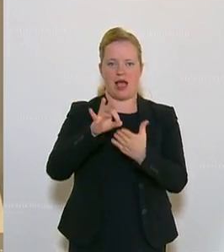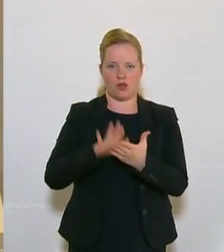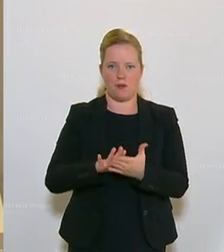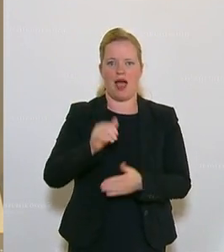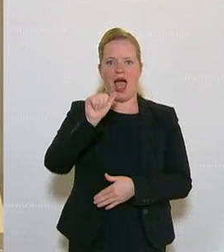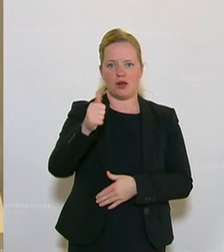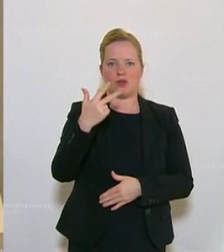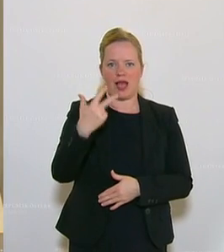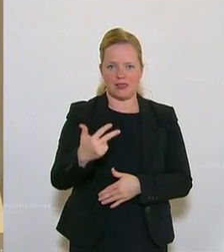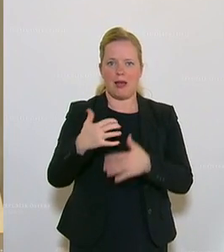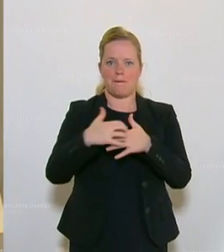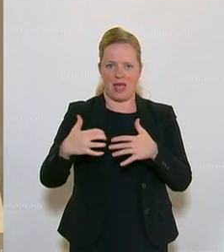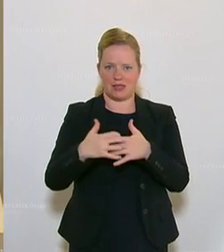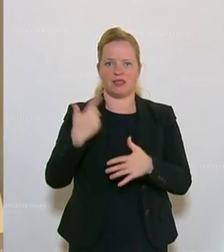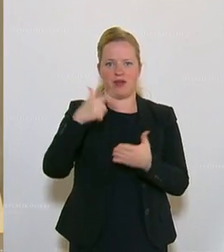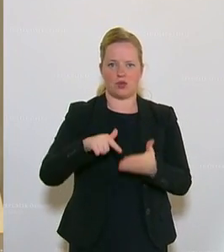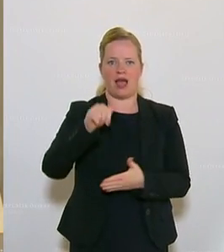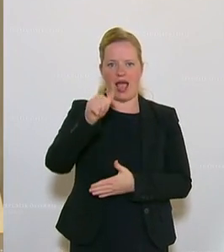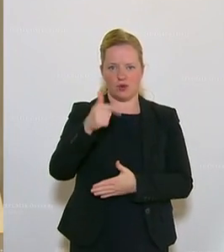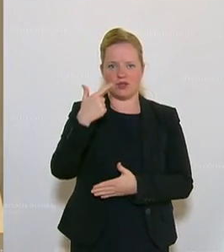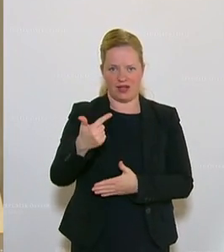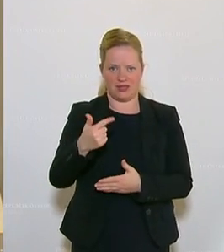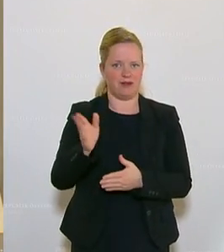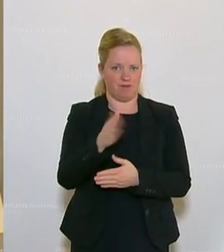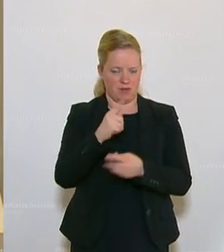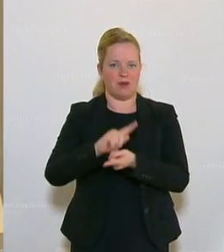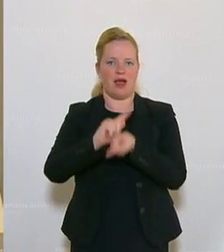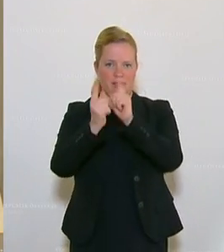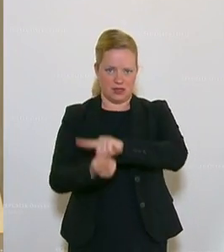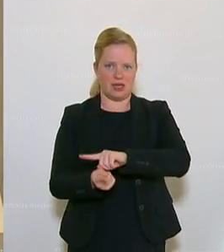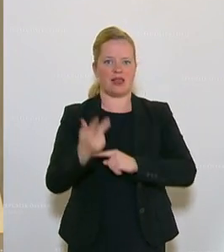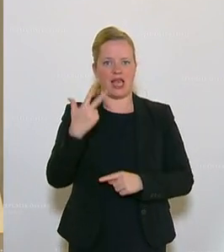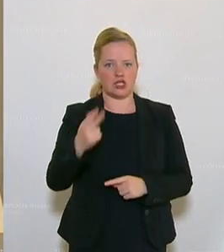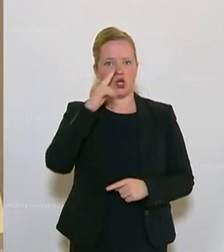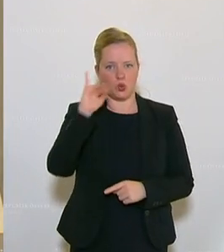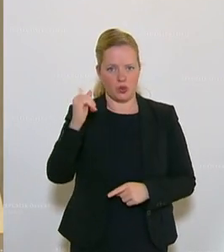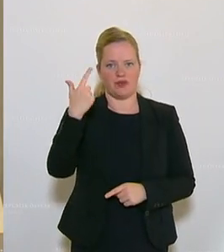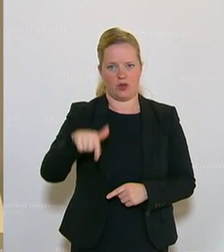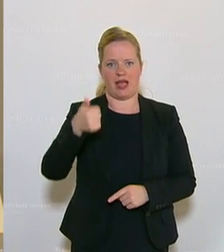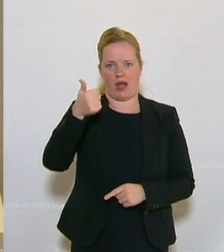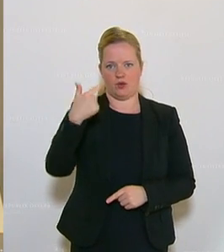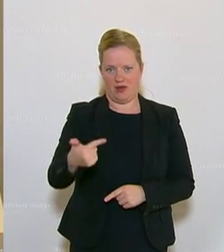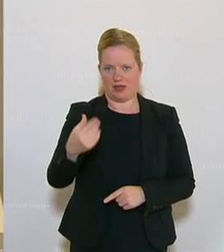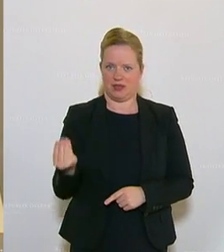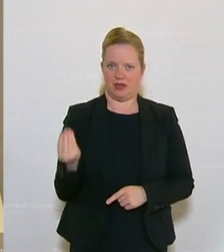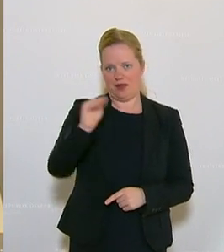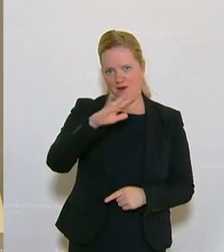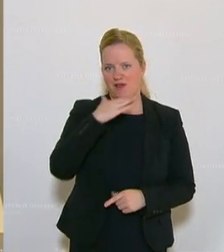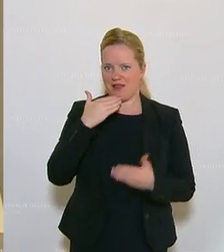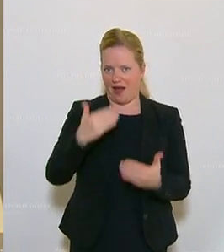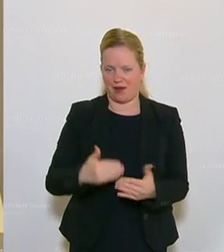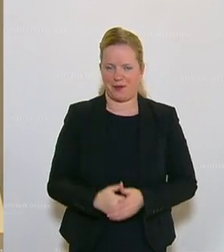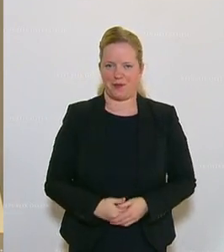31. März 2021, durch das Datum 30. Juni 2021 ersetzt. Vielen Dank.